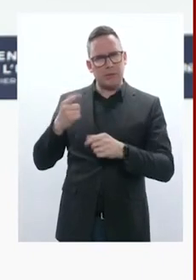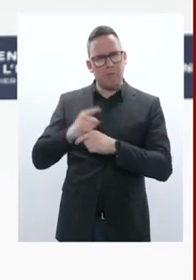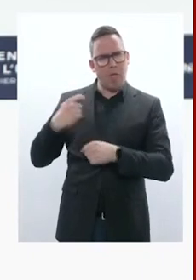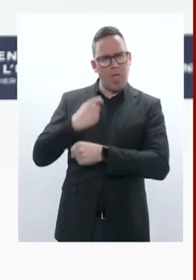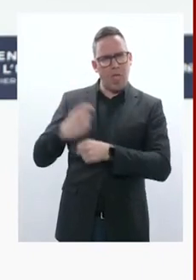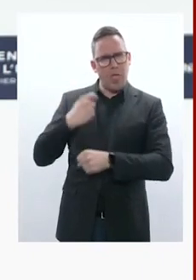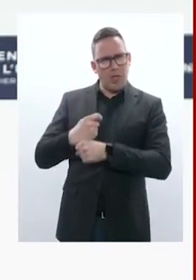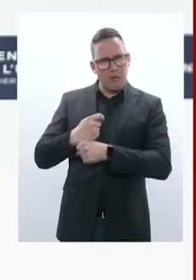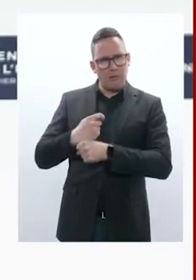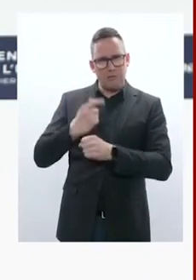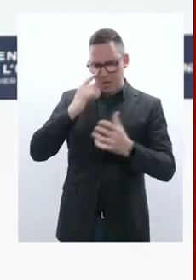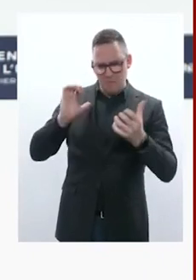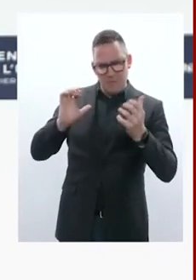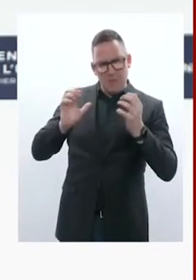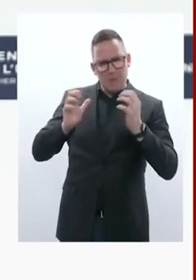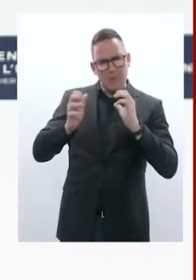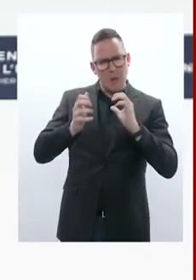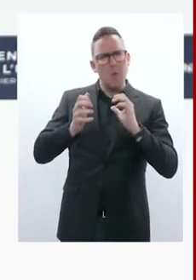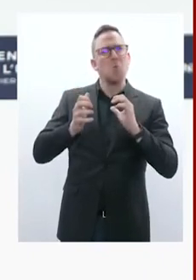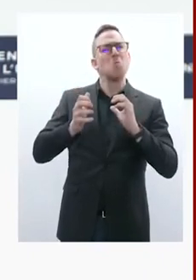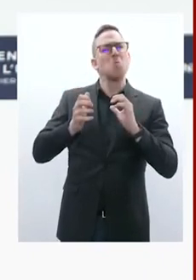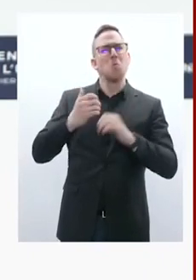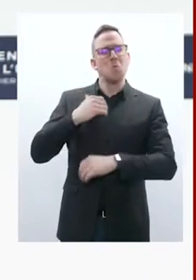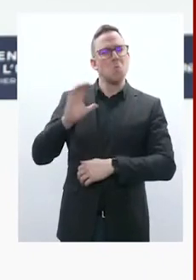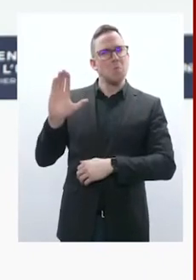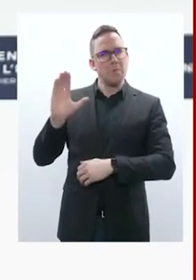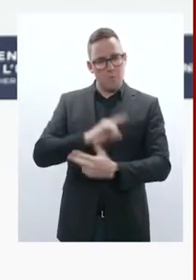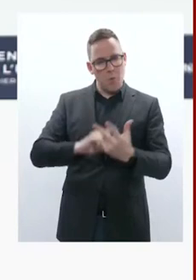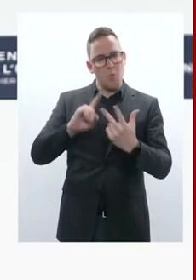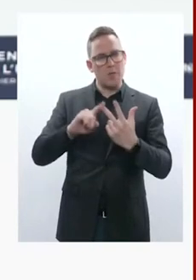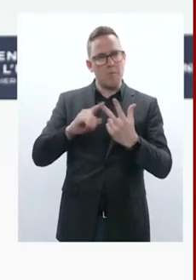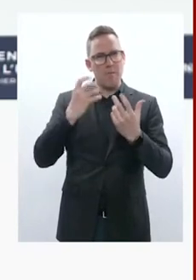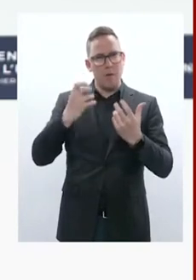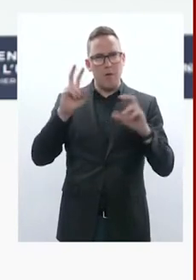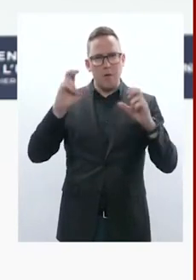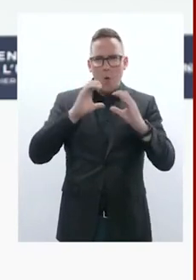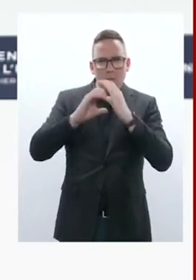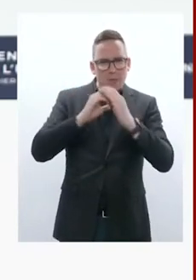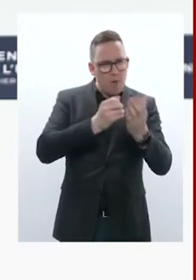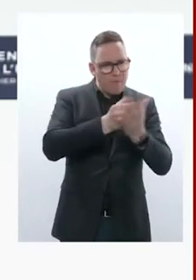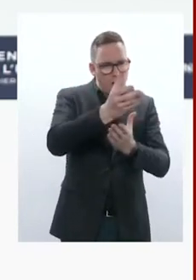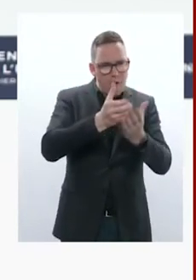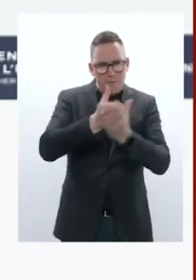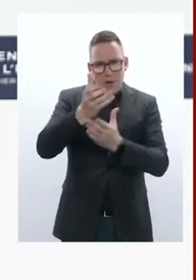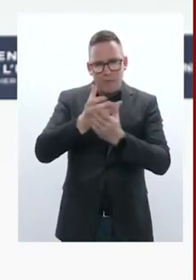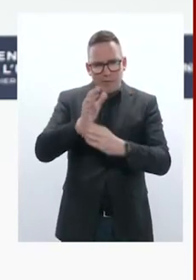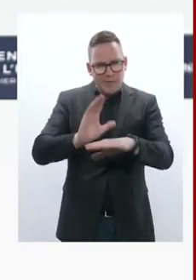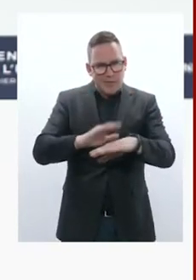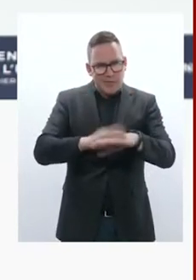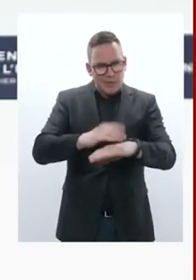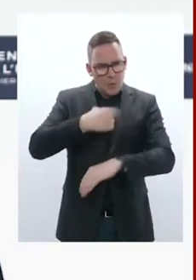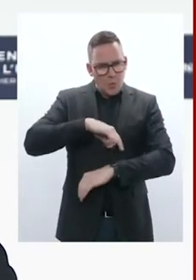et évidemment éviter toute escalade, rappel étant fait que nous ne sommes pas en guerre avec le peuple russe, mais que nous ne voulons